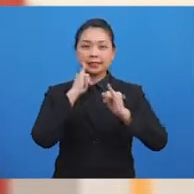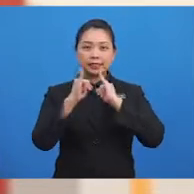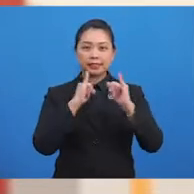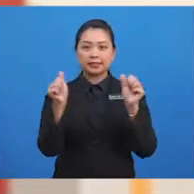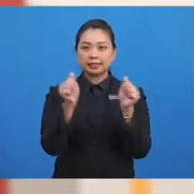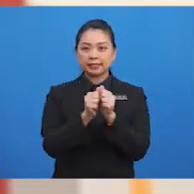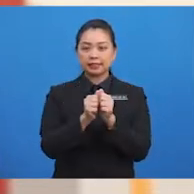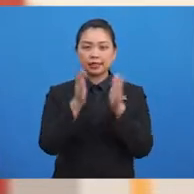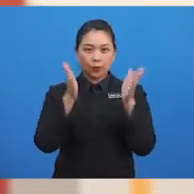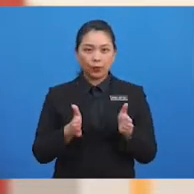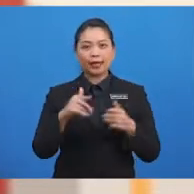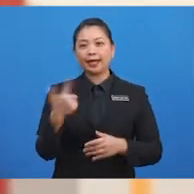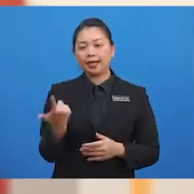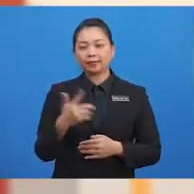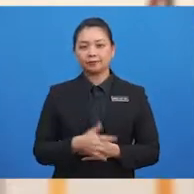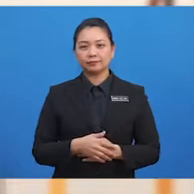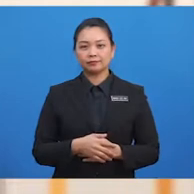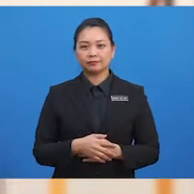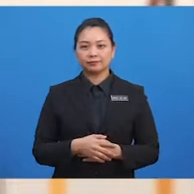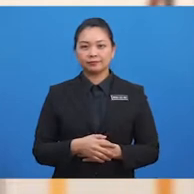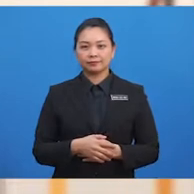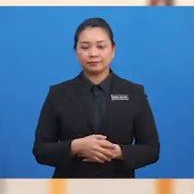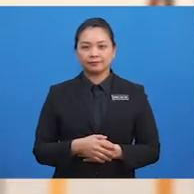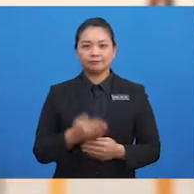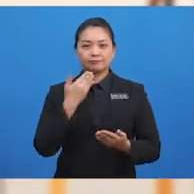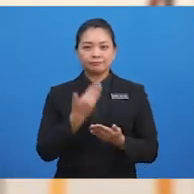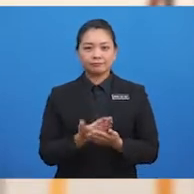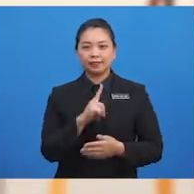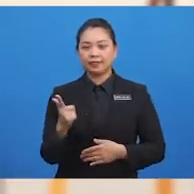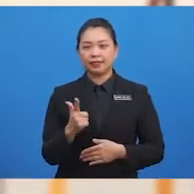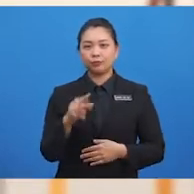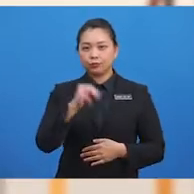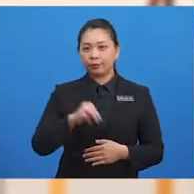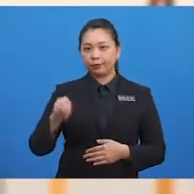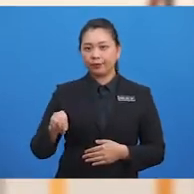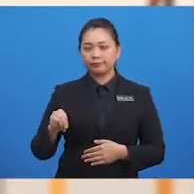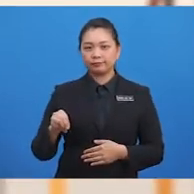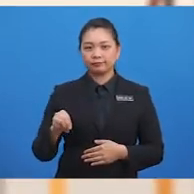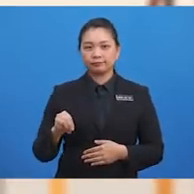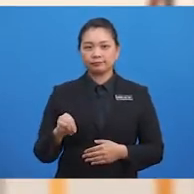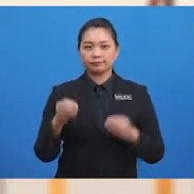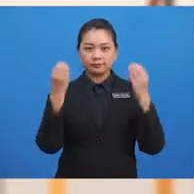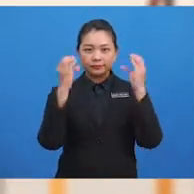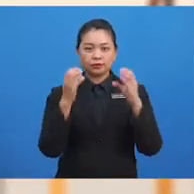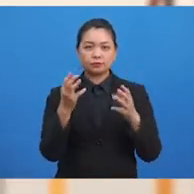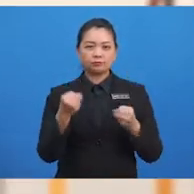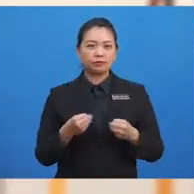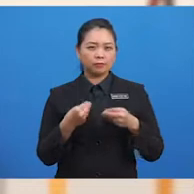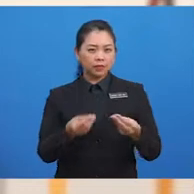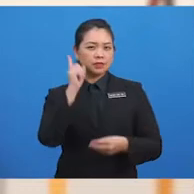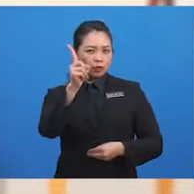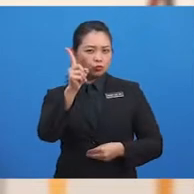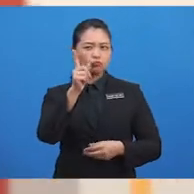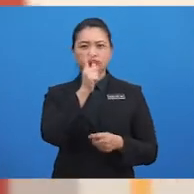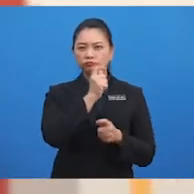dengan orang lain. Baiklah, murid-murid. Sekarang, cikgu nak beri satu